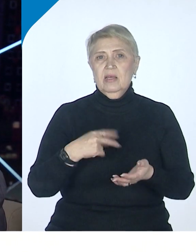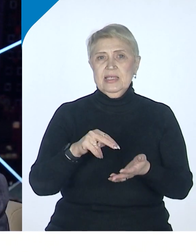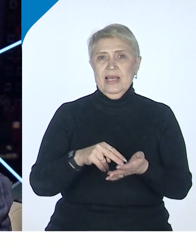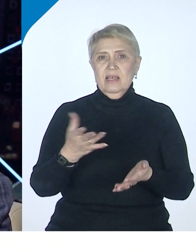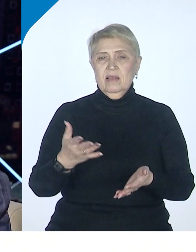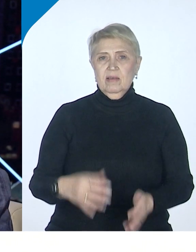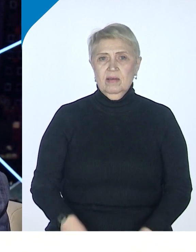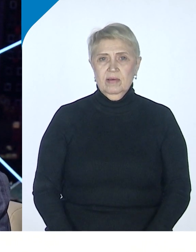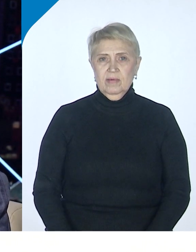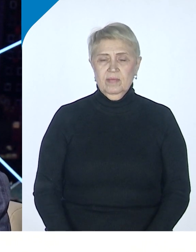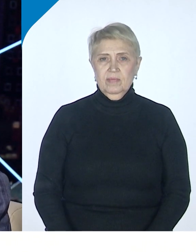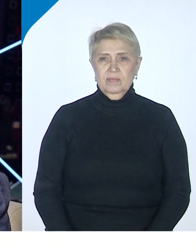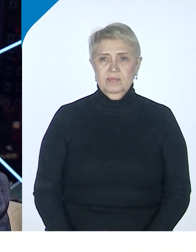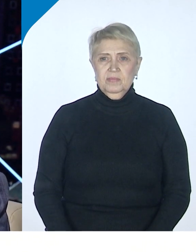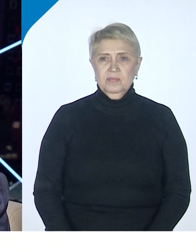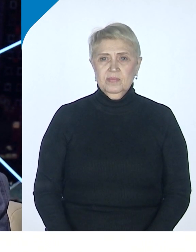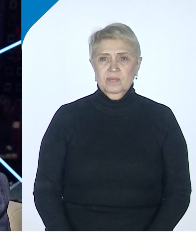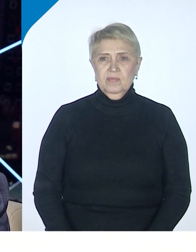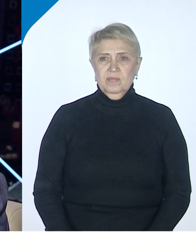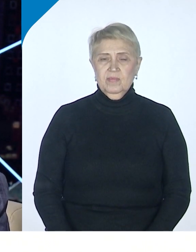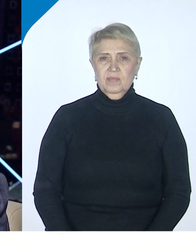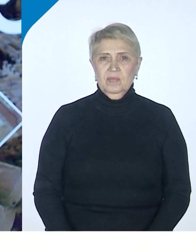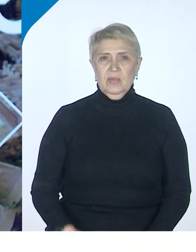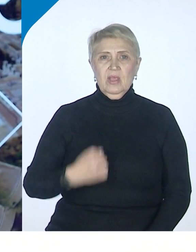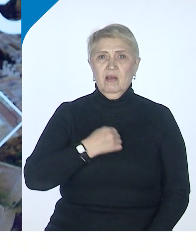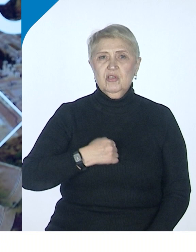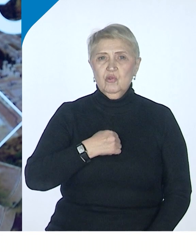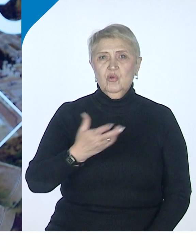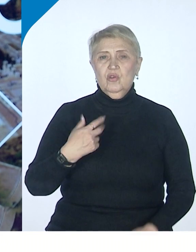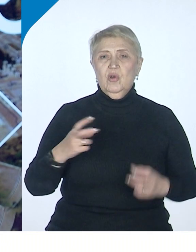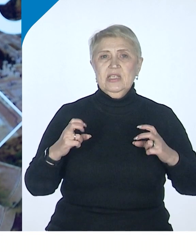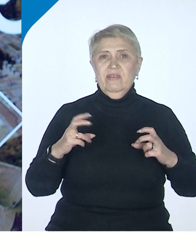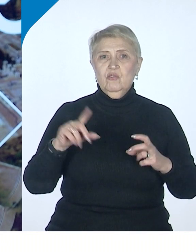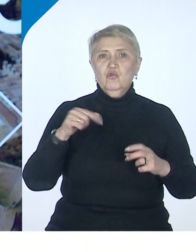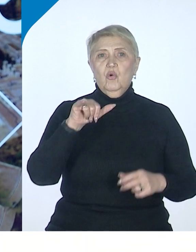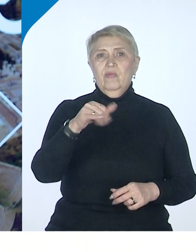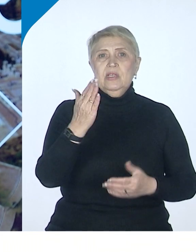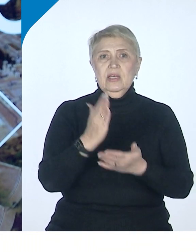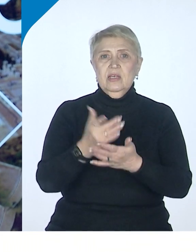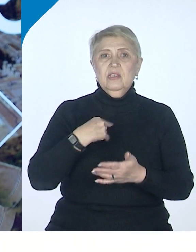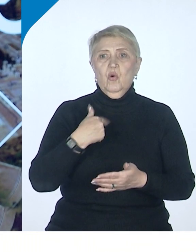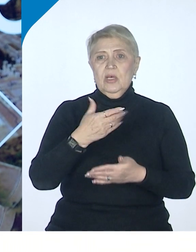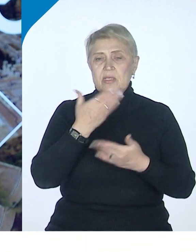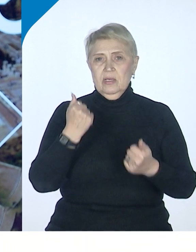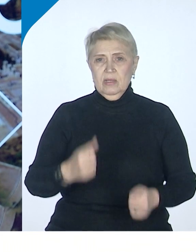значит, грызть кулаки и со злости завидовать у вас есть, у нас нет. Это будет хорошо.